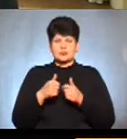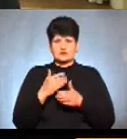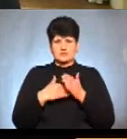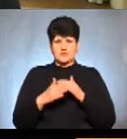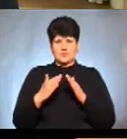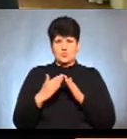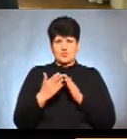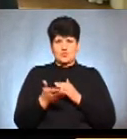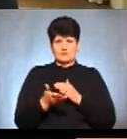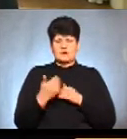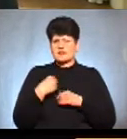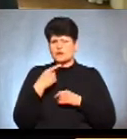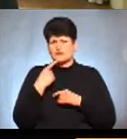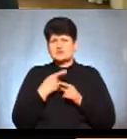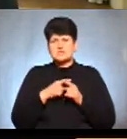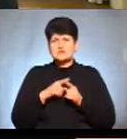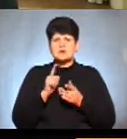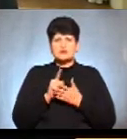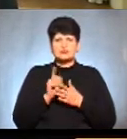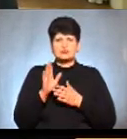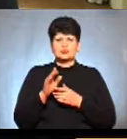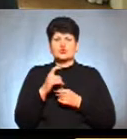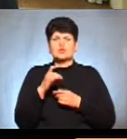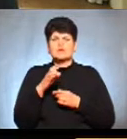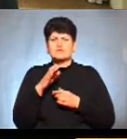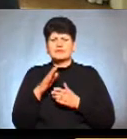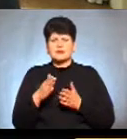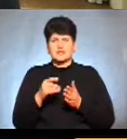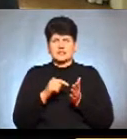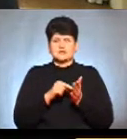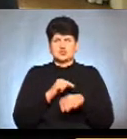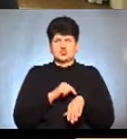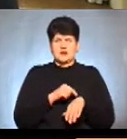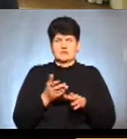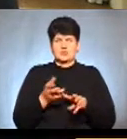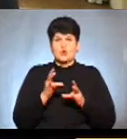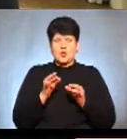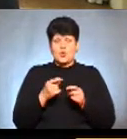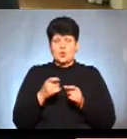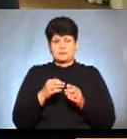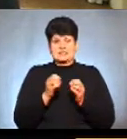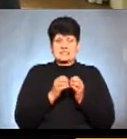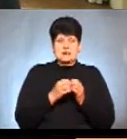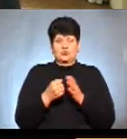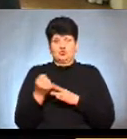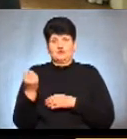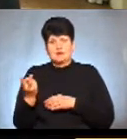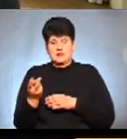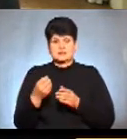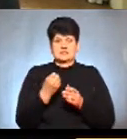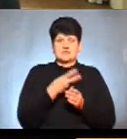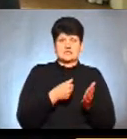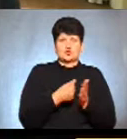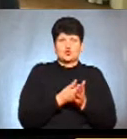додому. Я не кажу, що це має бути до хвилини цей час, але хоч би з 10 до 12, з 12